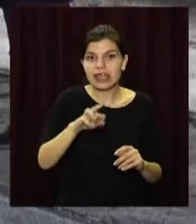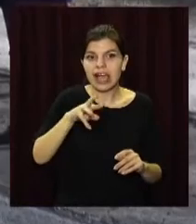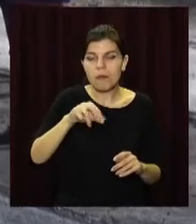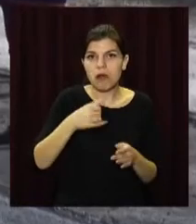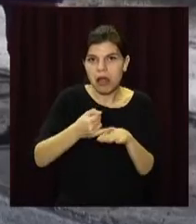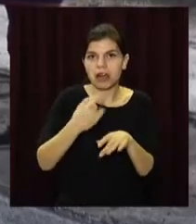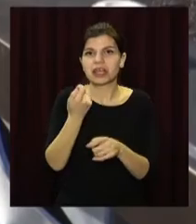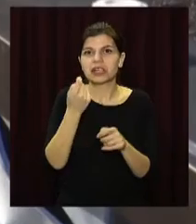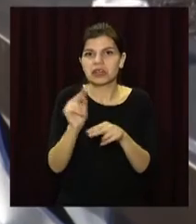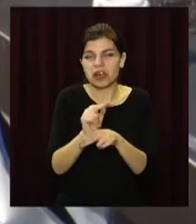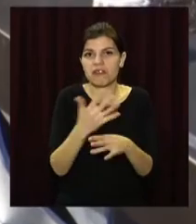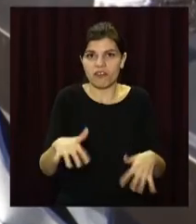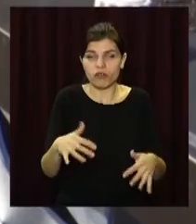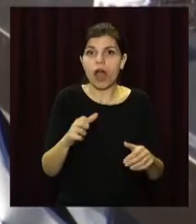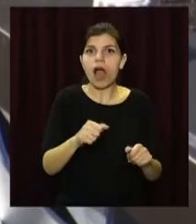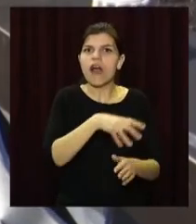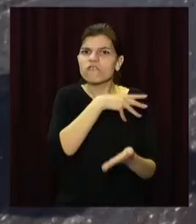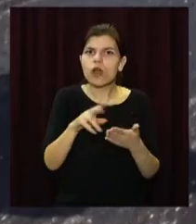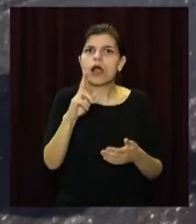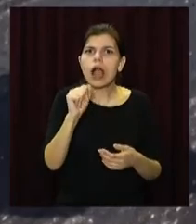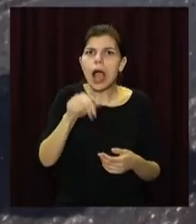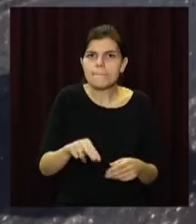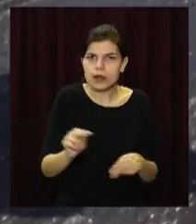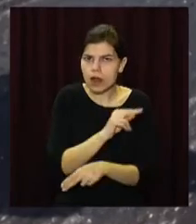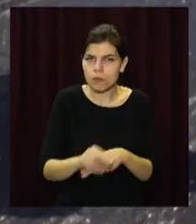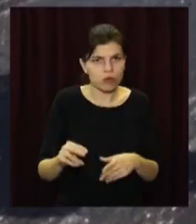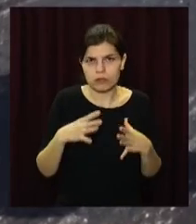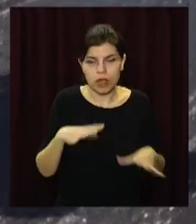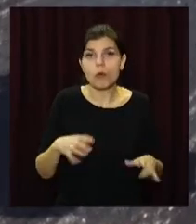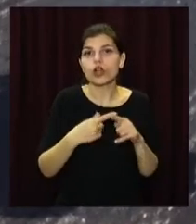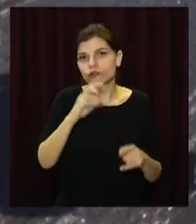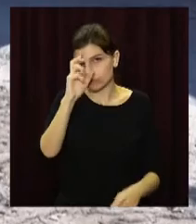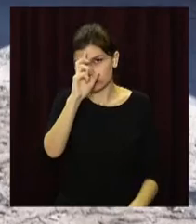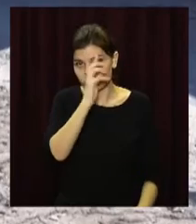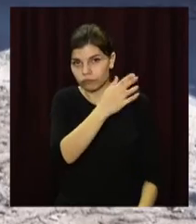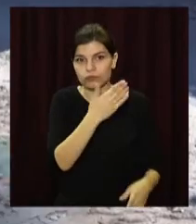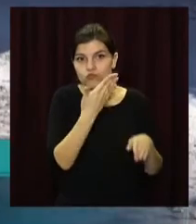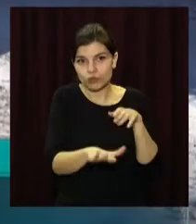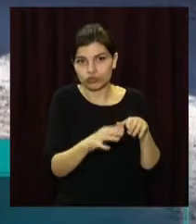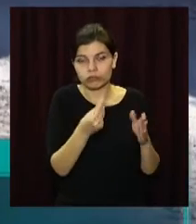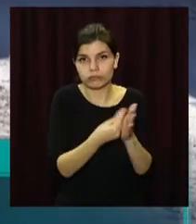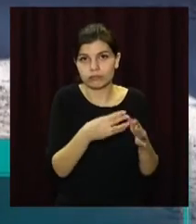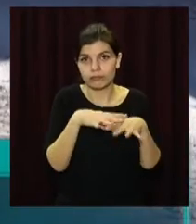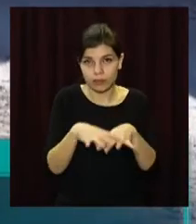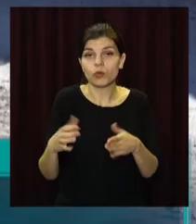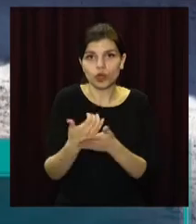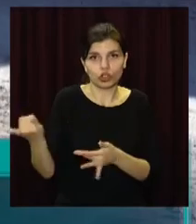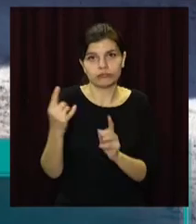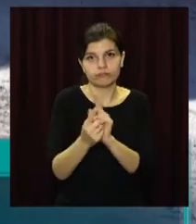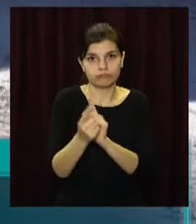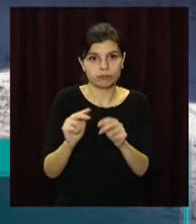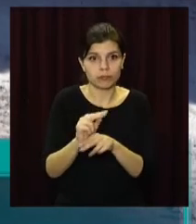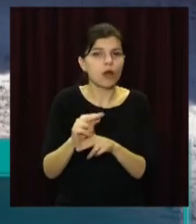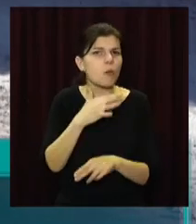Капітальне оновлення дороги роблять вперше за багато років. Всі роботи коштом державного бюджету. Було дуже багато звернень щодо цієї